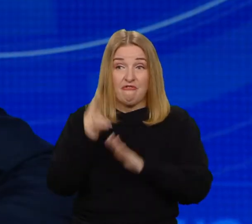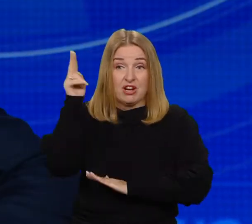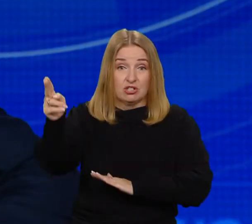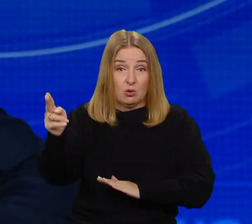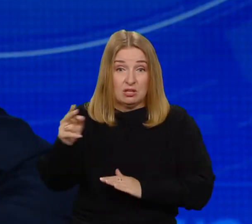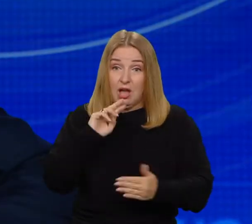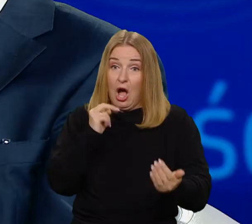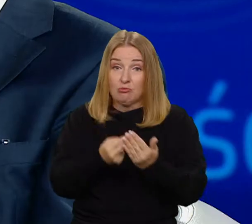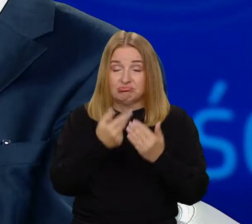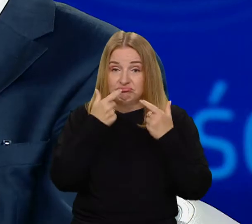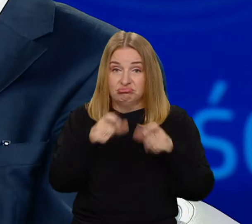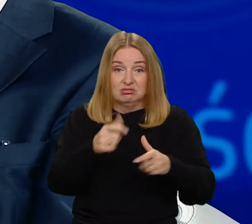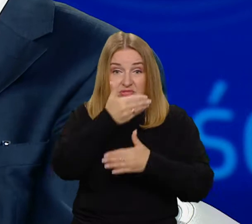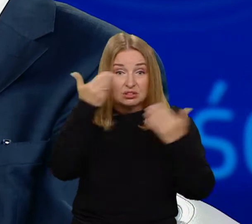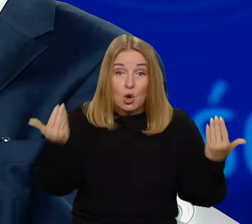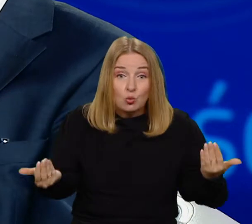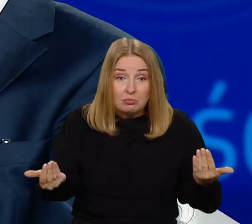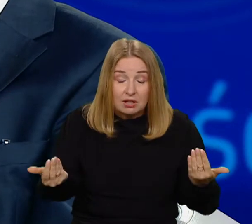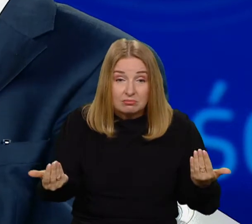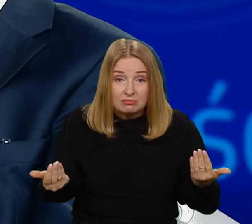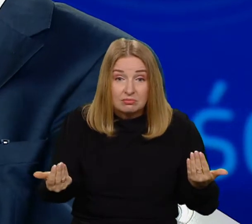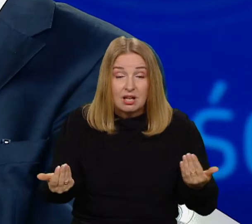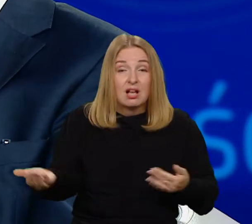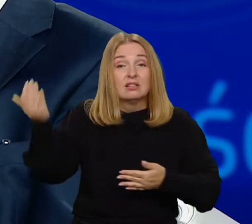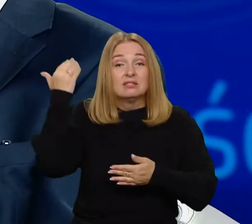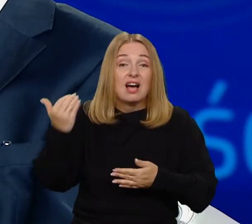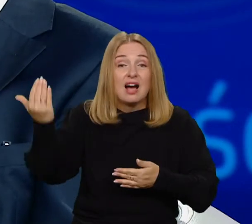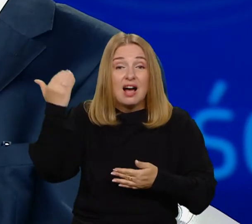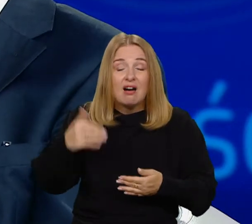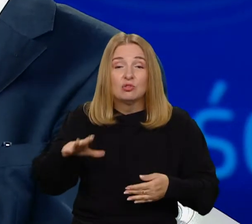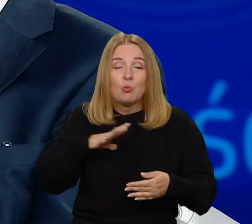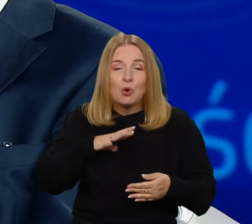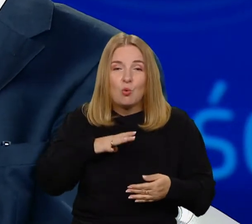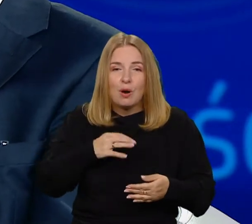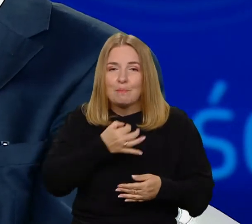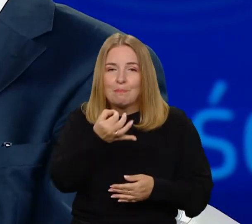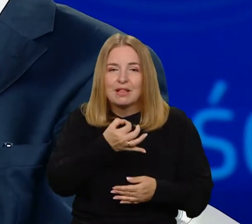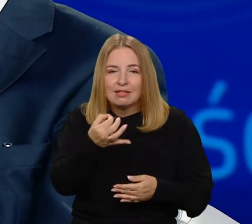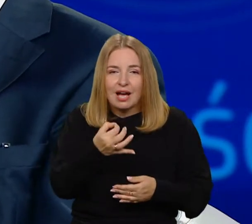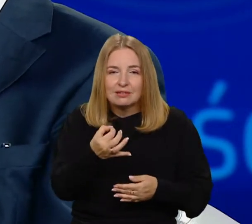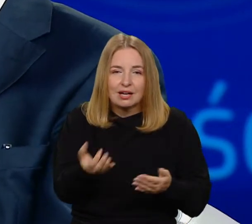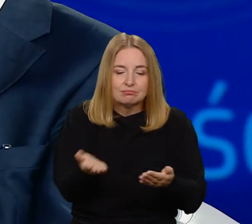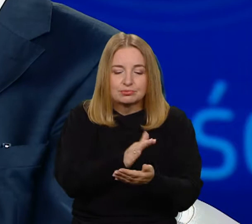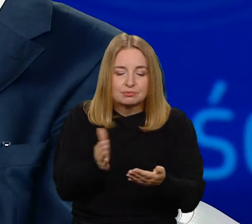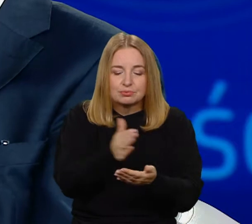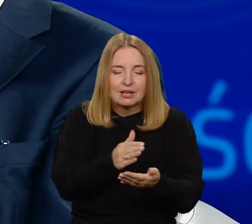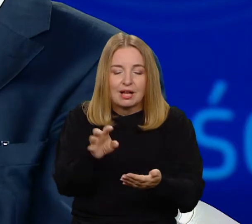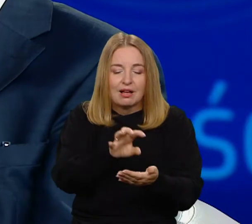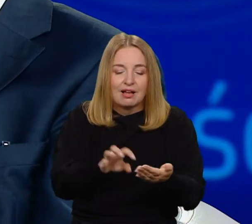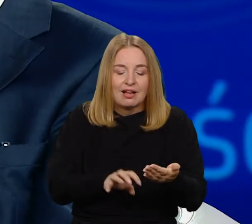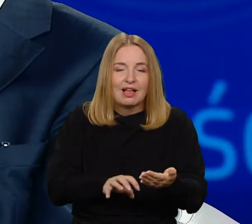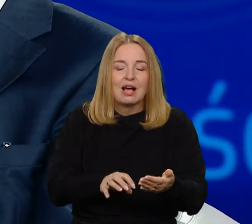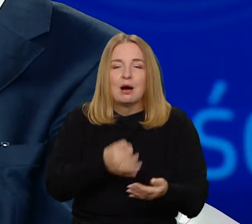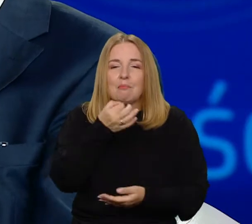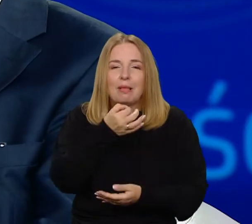To są pytania, które kiedyś były zgromadzone w takiej książeczce o takich naiwnych pytaniach dzieci. Na